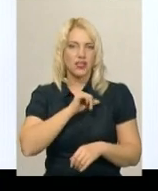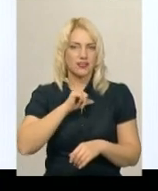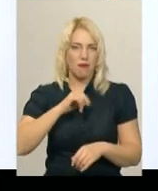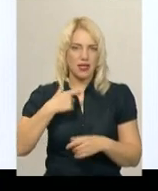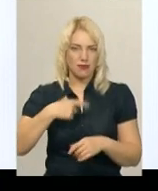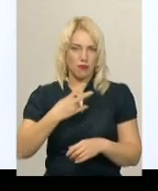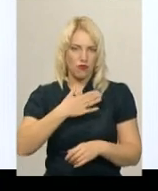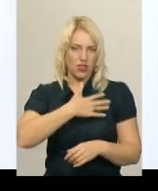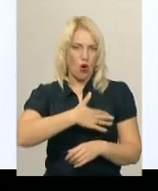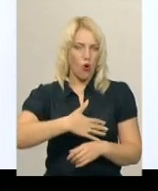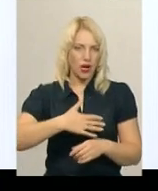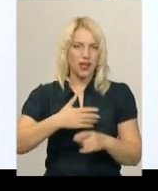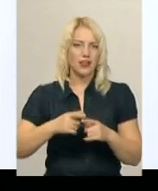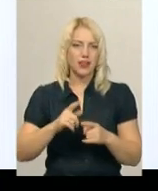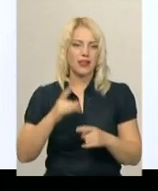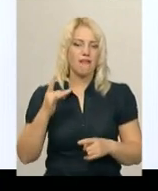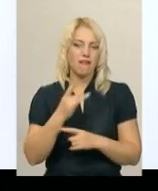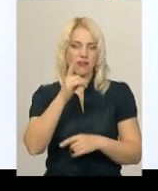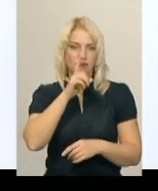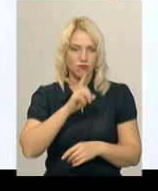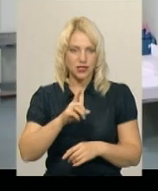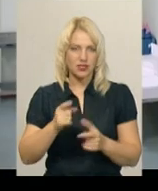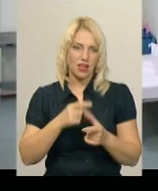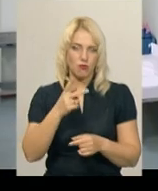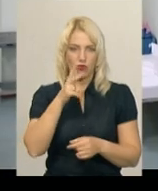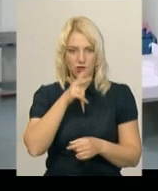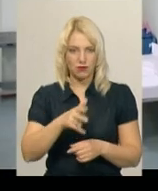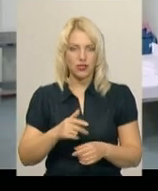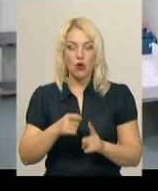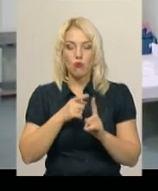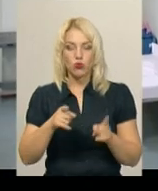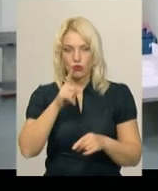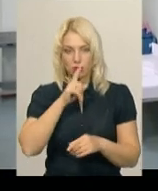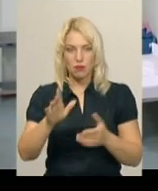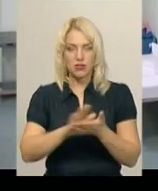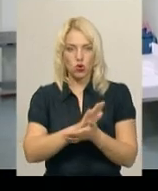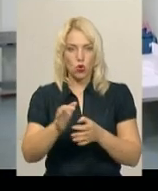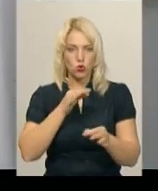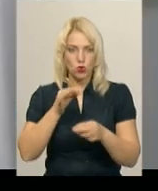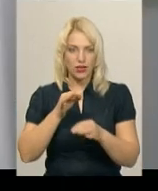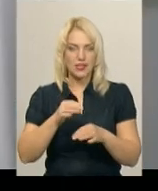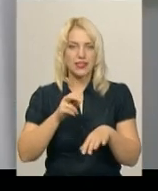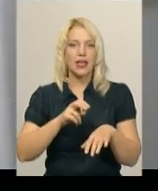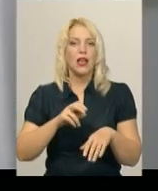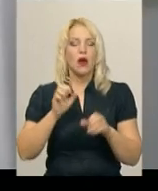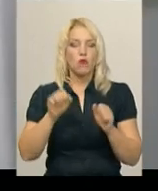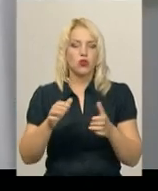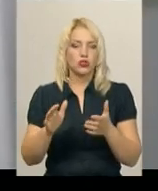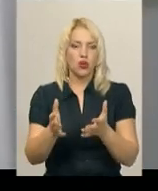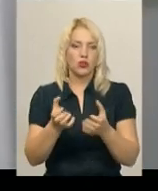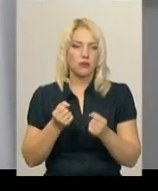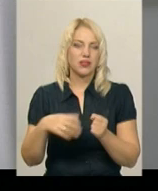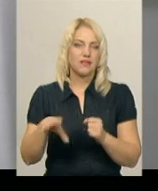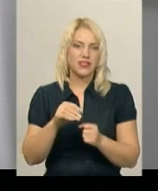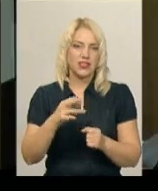один раз на місяць або хоча б один раз на три місяці. Упродовж місяця безкоштовну консультацію лікаря-мамолога можуть отримати усі